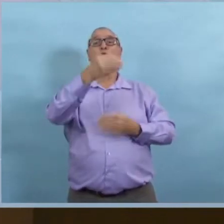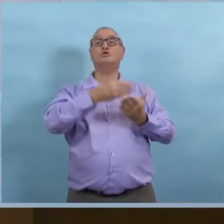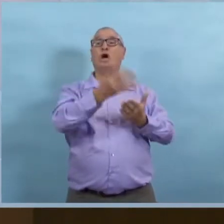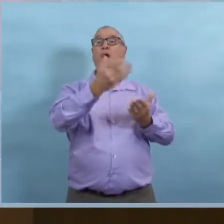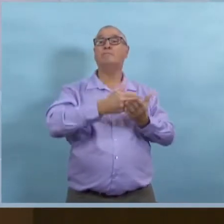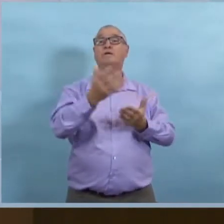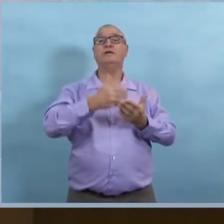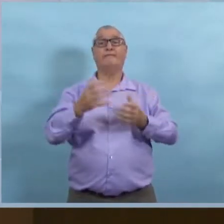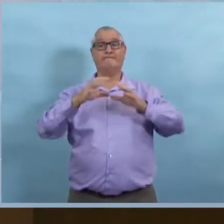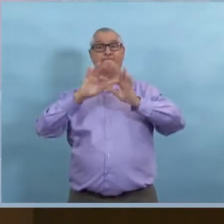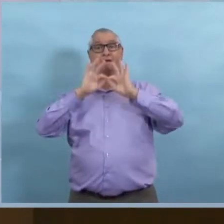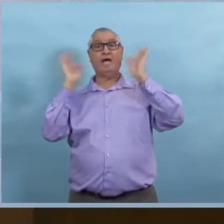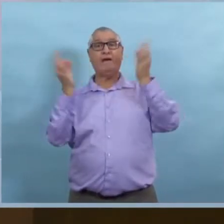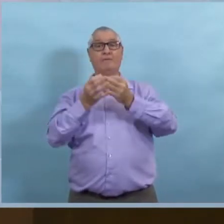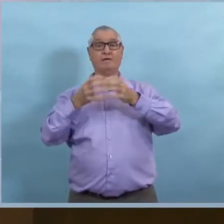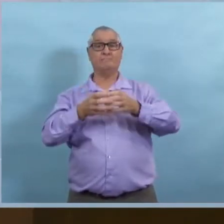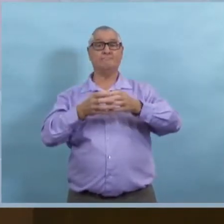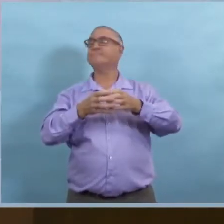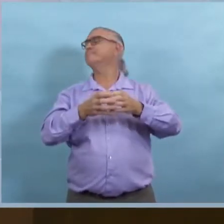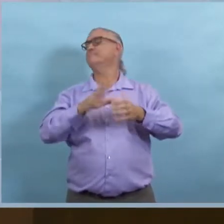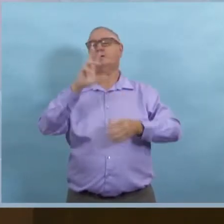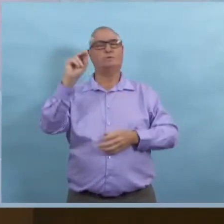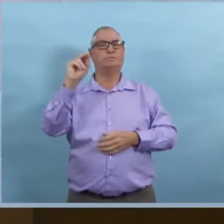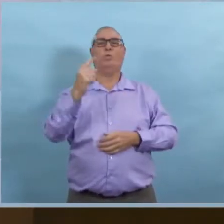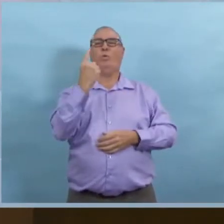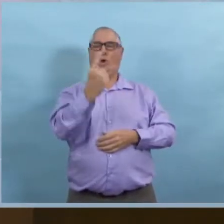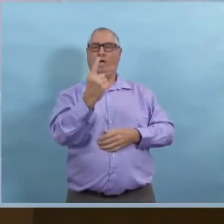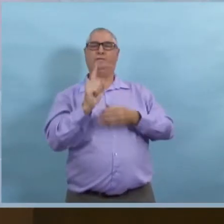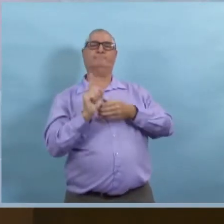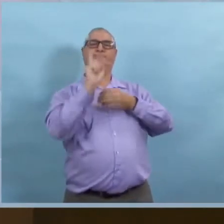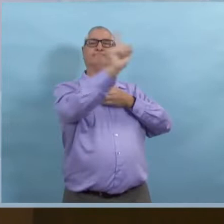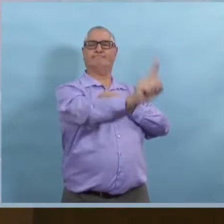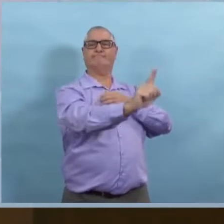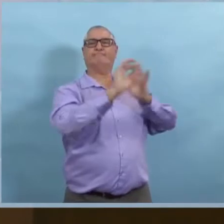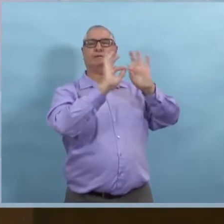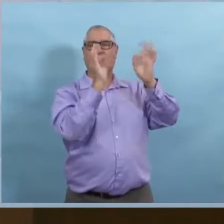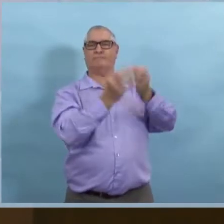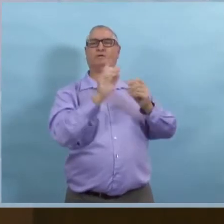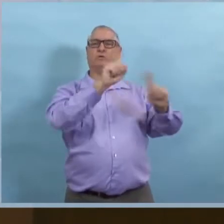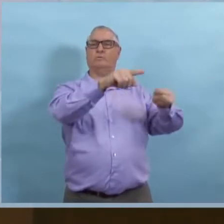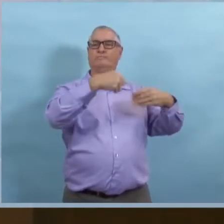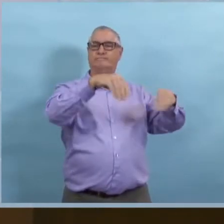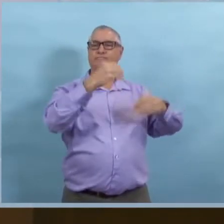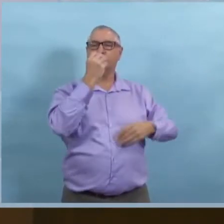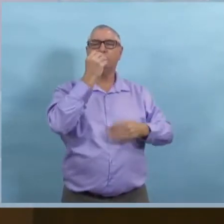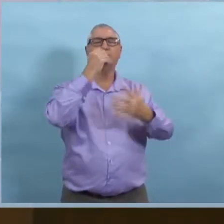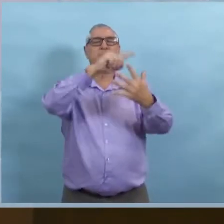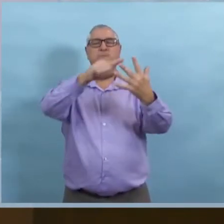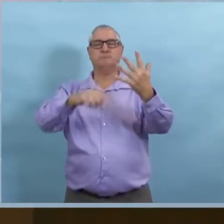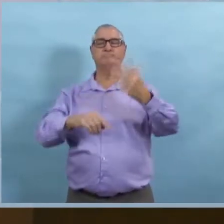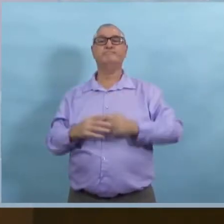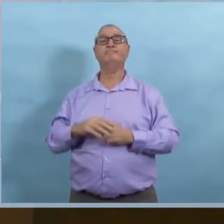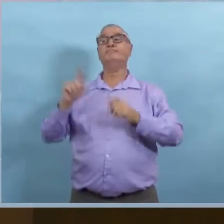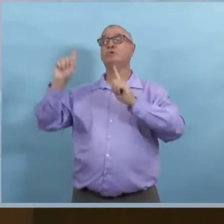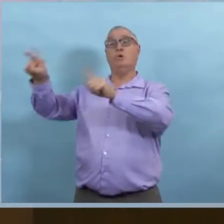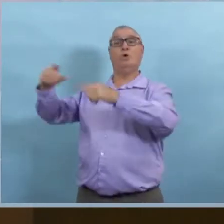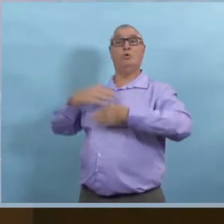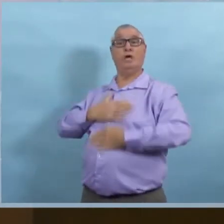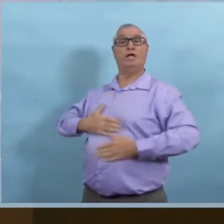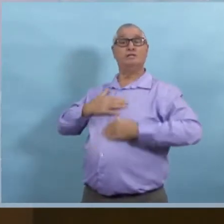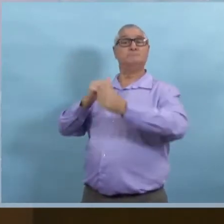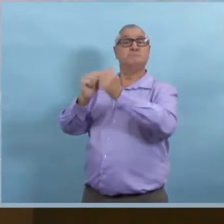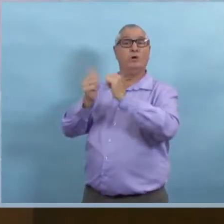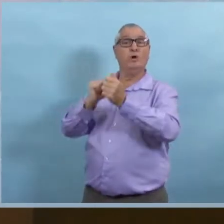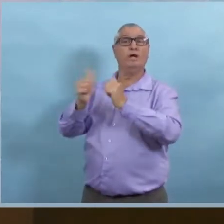limiter notre temps de visite sociale. Nous savons que les sports de loisirs, et bien nous avons vu qu'il y a beaucoup de